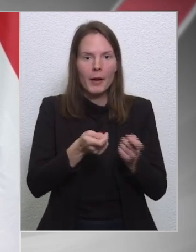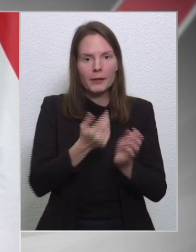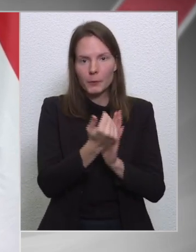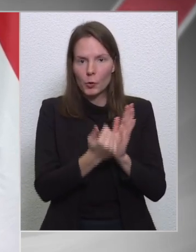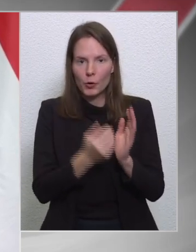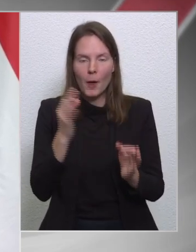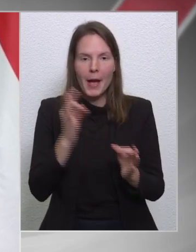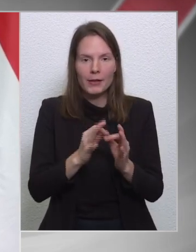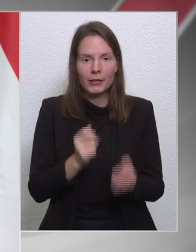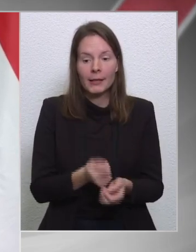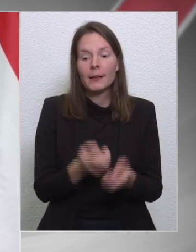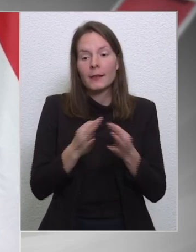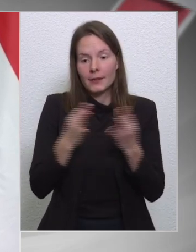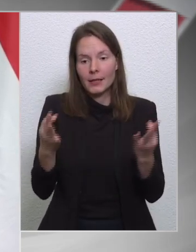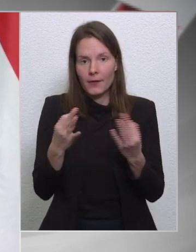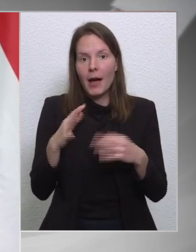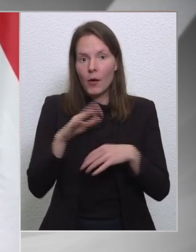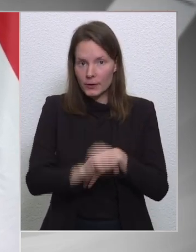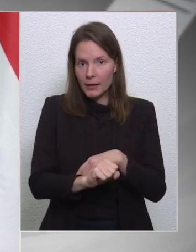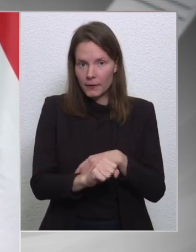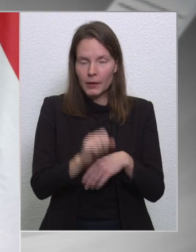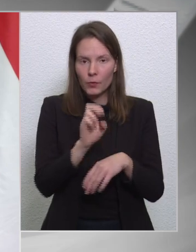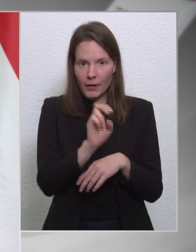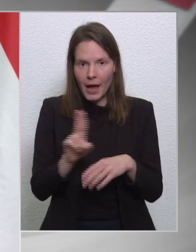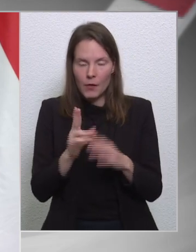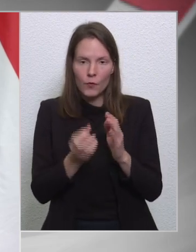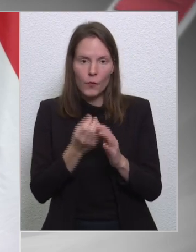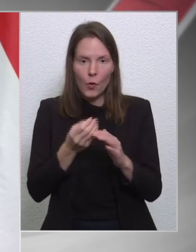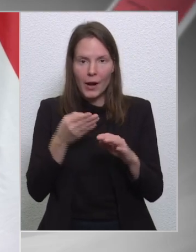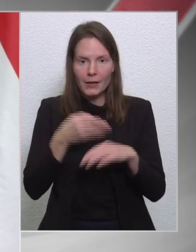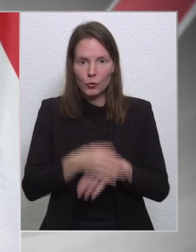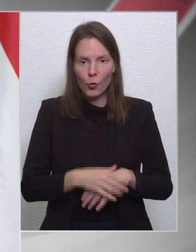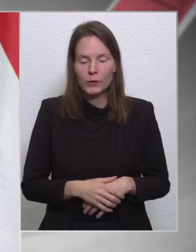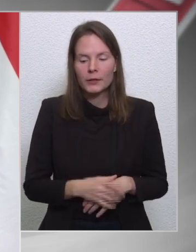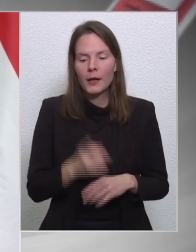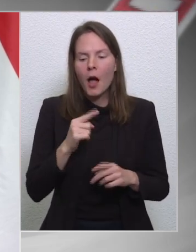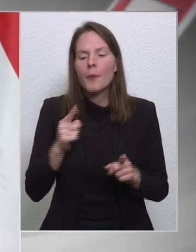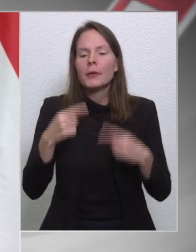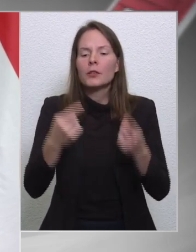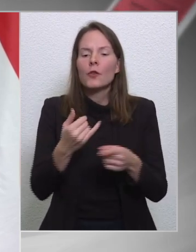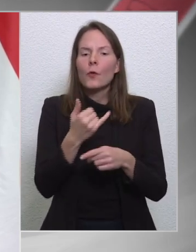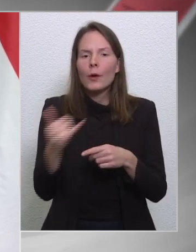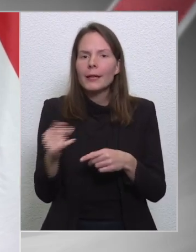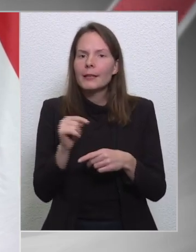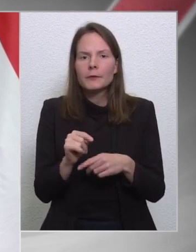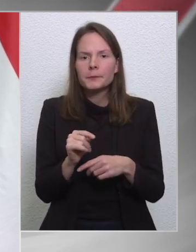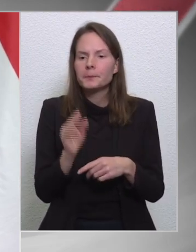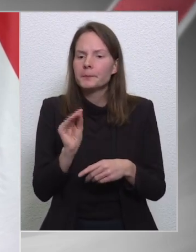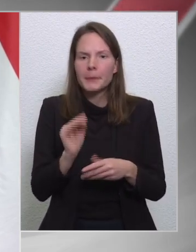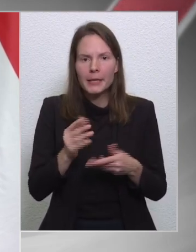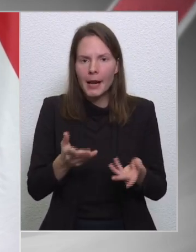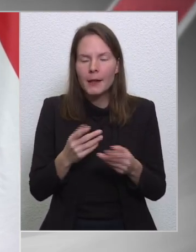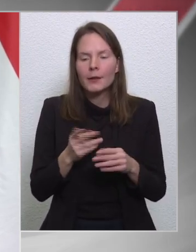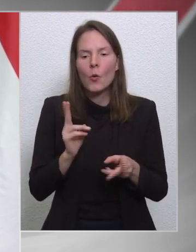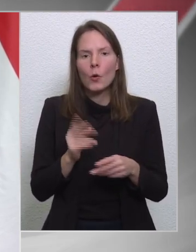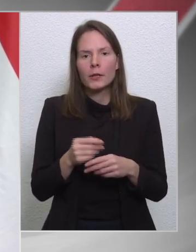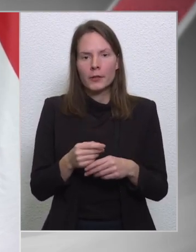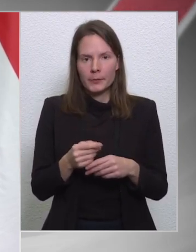nyilvánvalóan hozzáférünk az Európai Uniós forrásokhoz. Ami a jövő évet jelenti, az azt, hogy befejezzük a